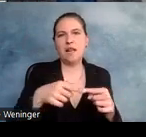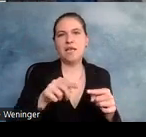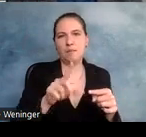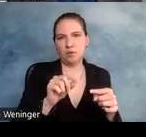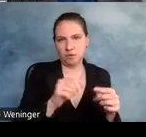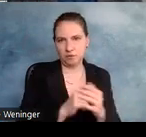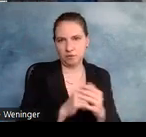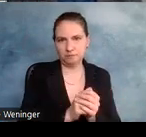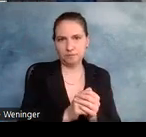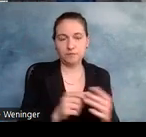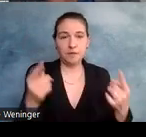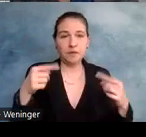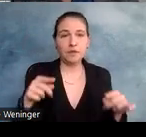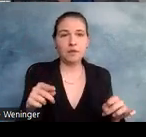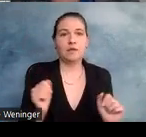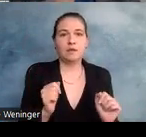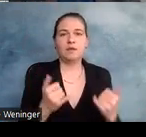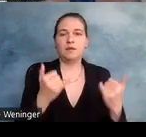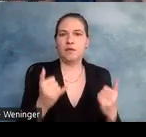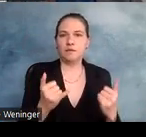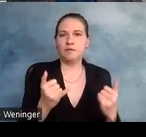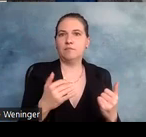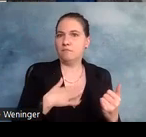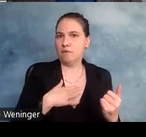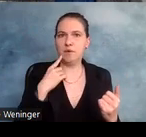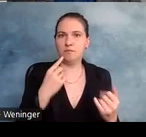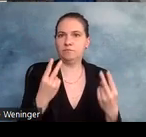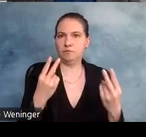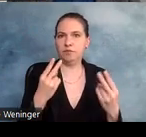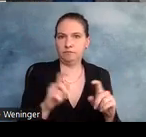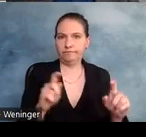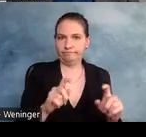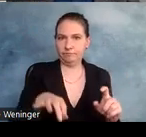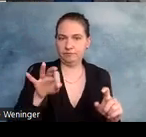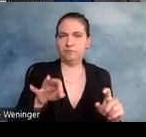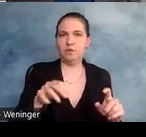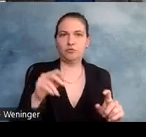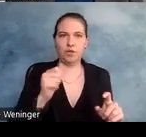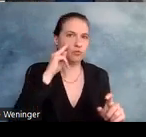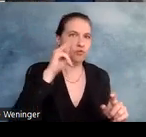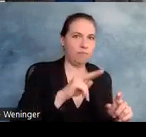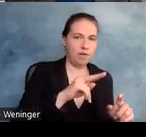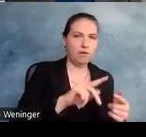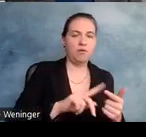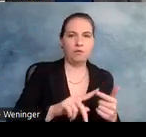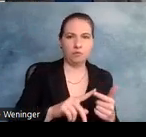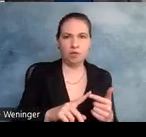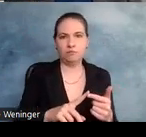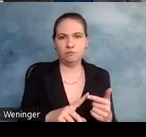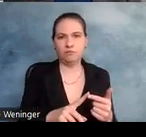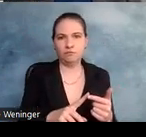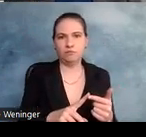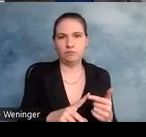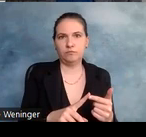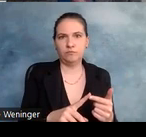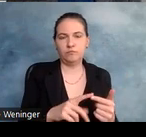So, ich greife jetzt die Teile raus, die... Ich gebe zuerst einen Überblick und dann greife ich die Teile raus, die jetzt neu hinzugekommen sind in